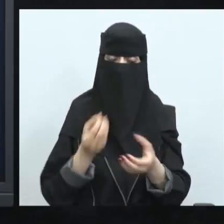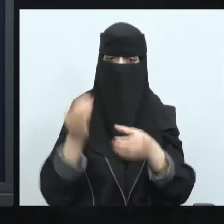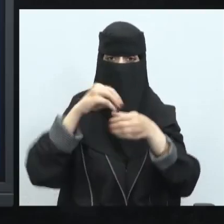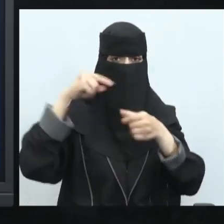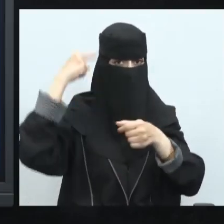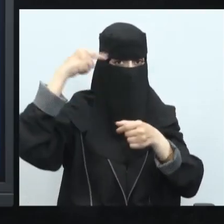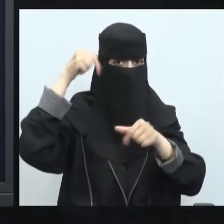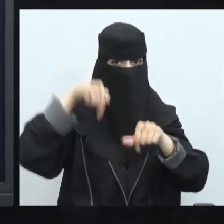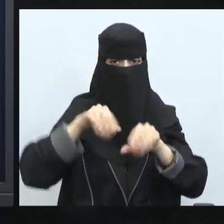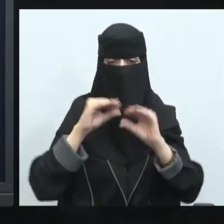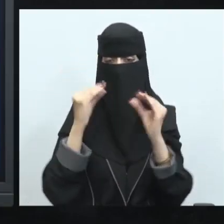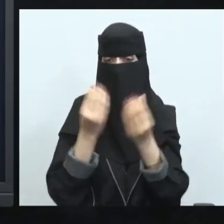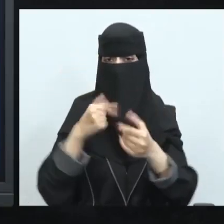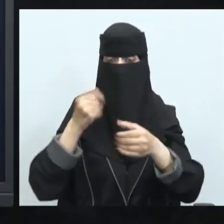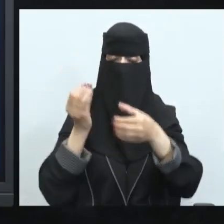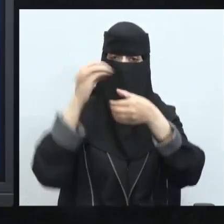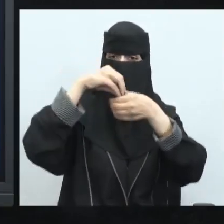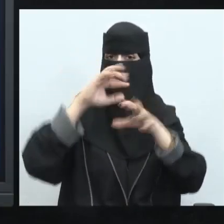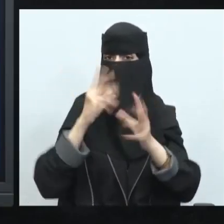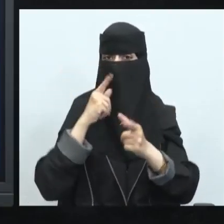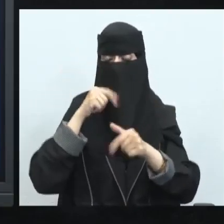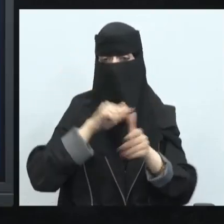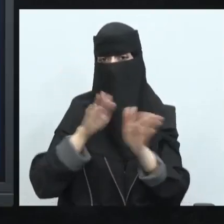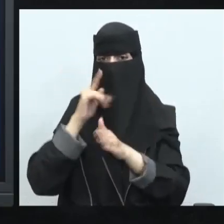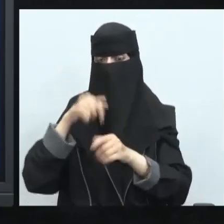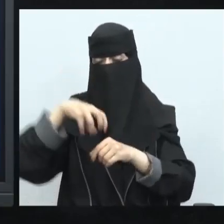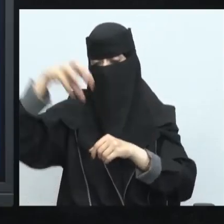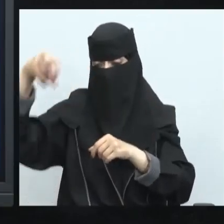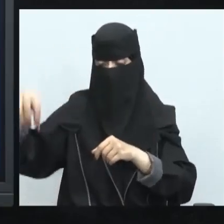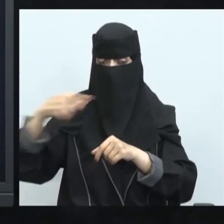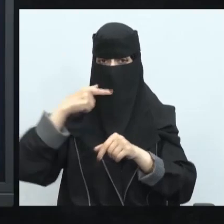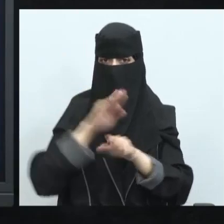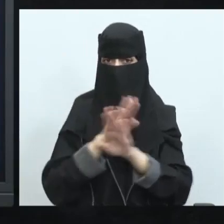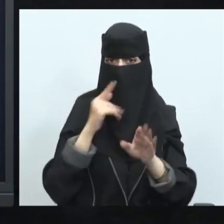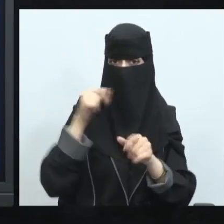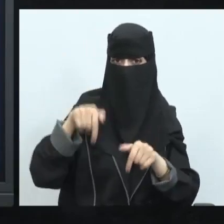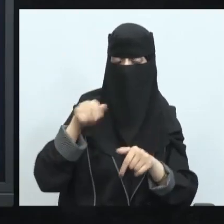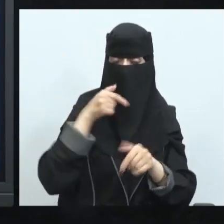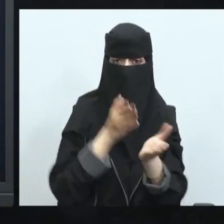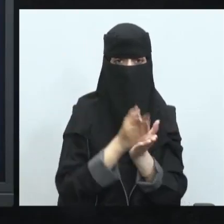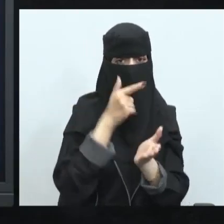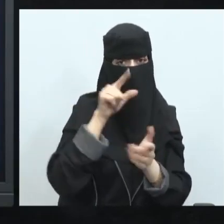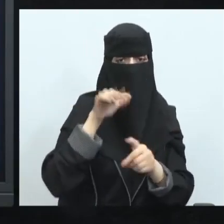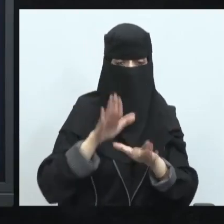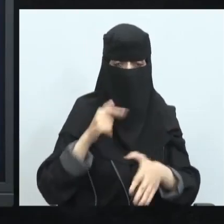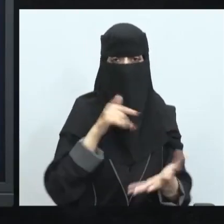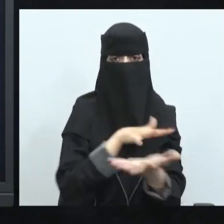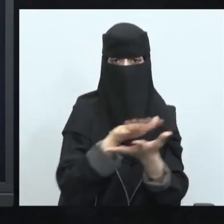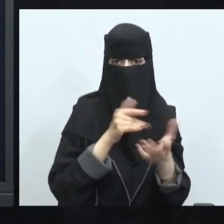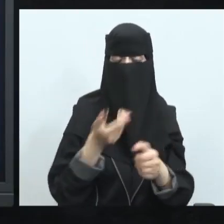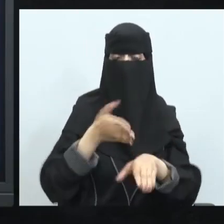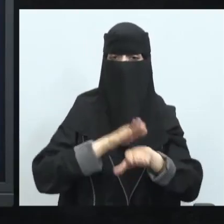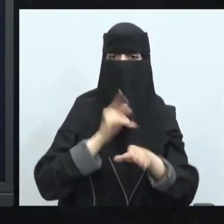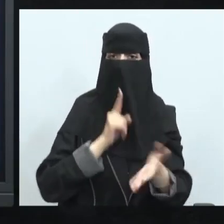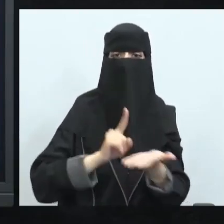تفكير في إدارة النفايات وكيفية التخلص منها لأن حينما لا تخلص منه بالطريقة الصحيحة سيكون لك ضرر على